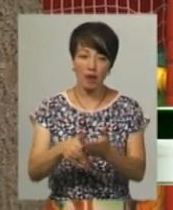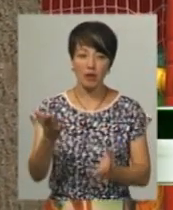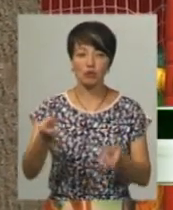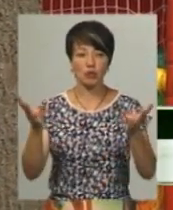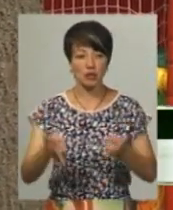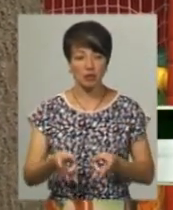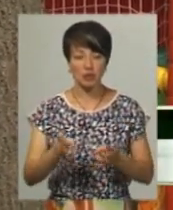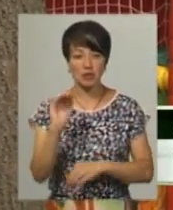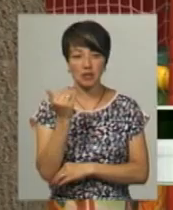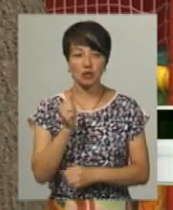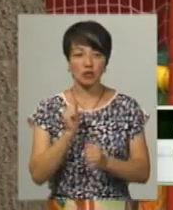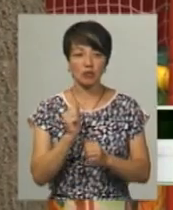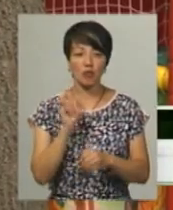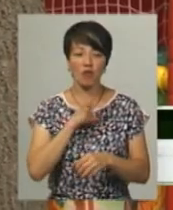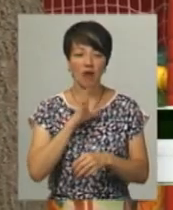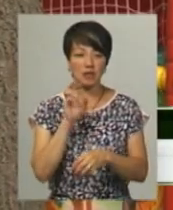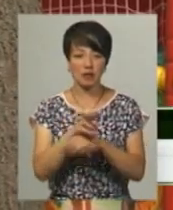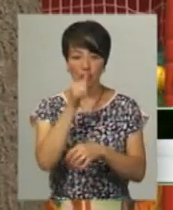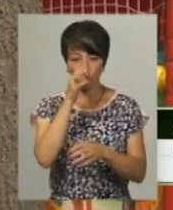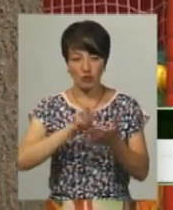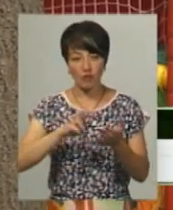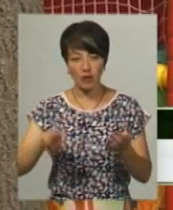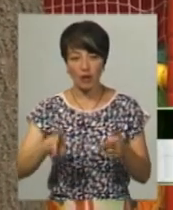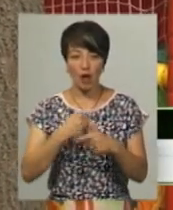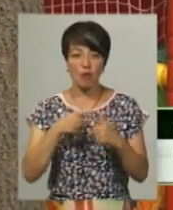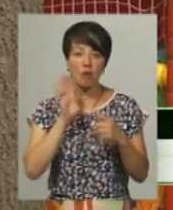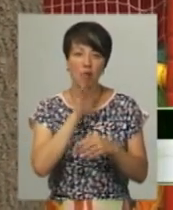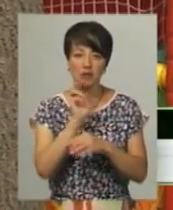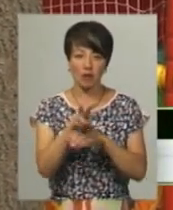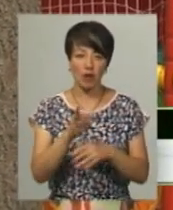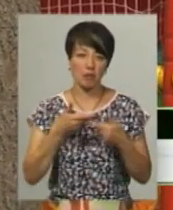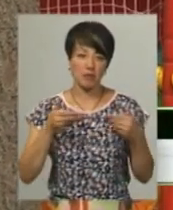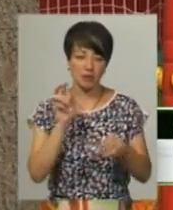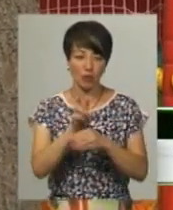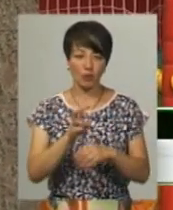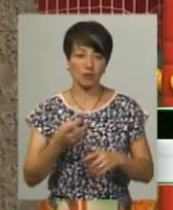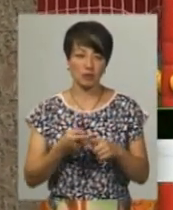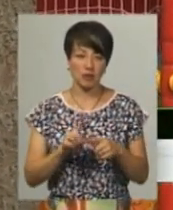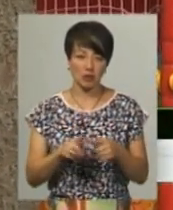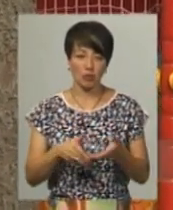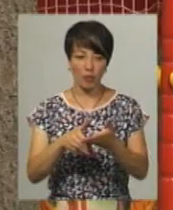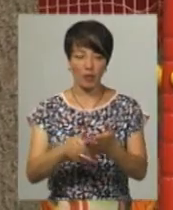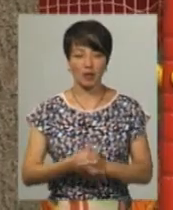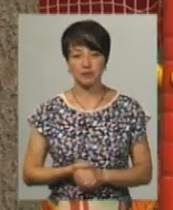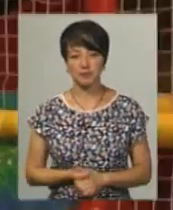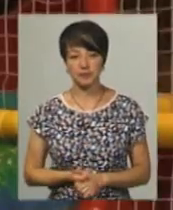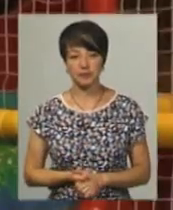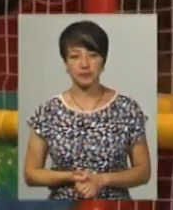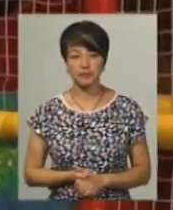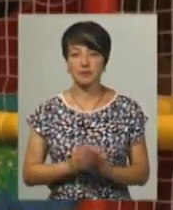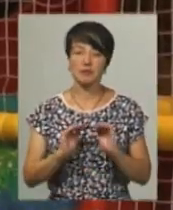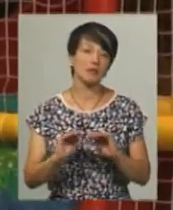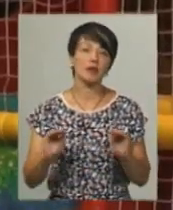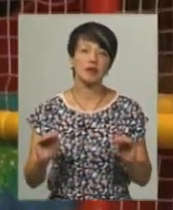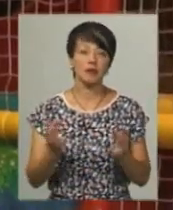якщо потрібно. Дитка часом зайде і не може вийти, або мама заходить, або ми заходимо, ніби так. Діти